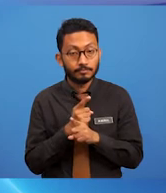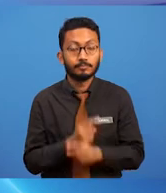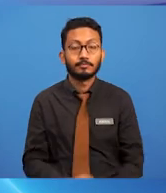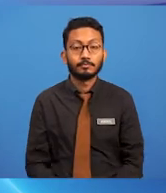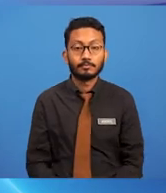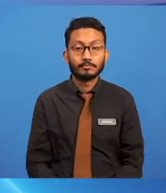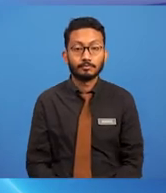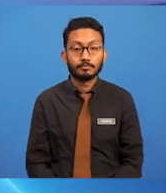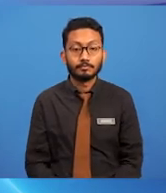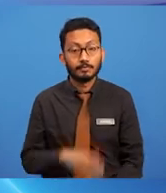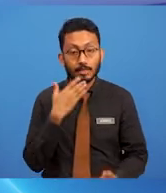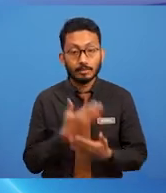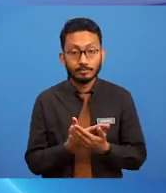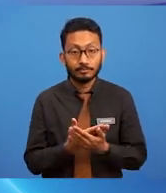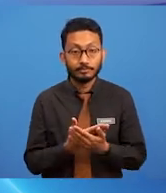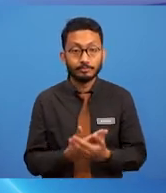Baik.